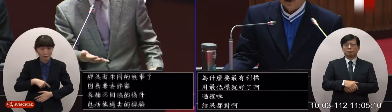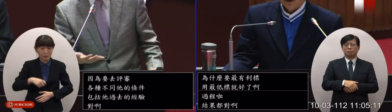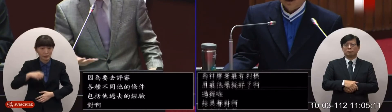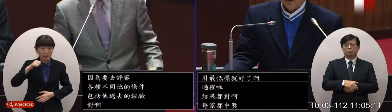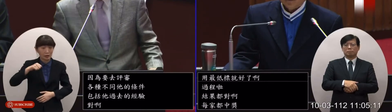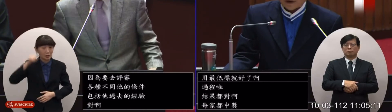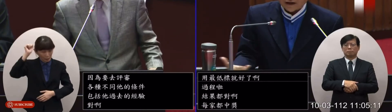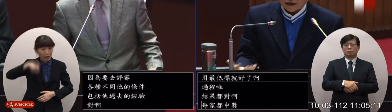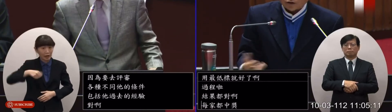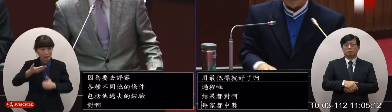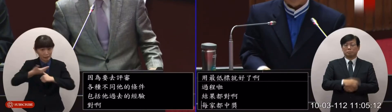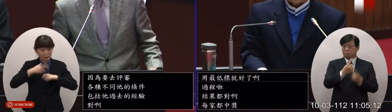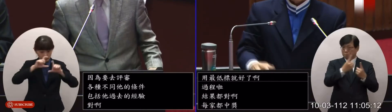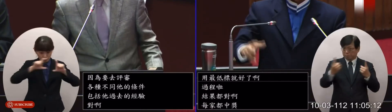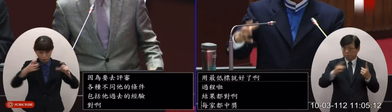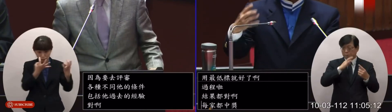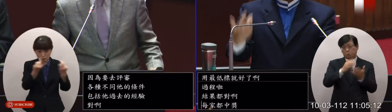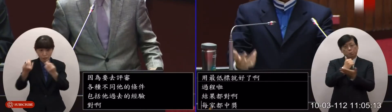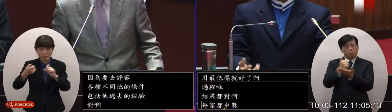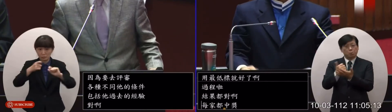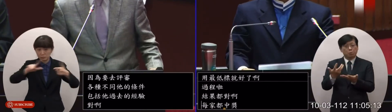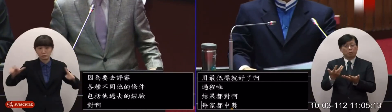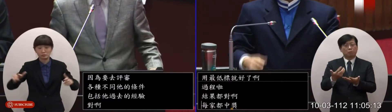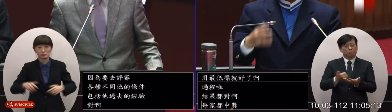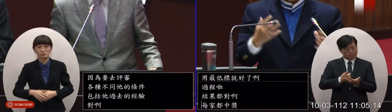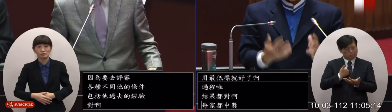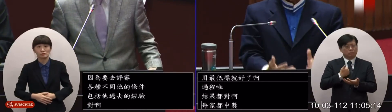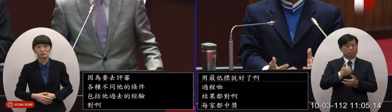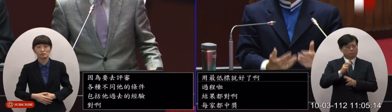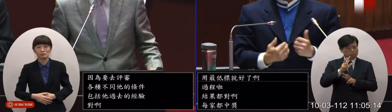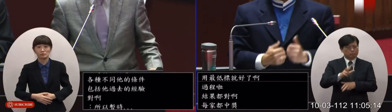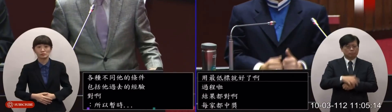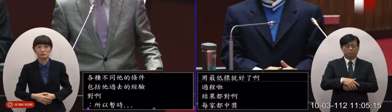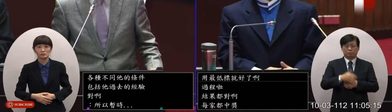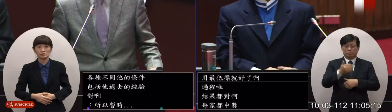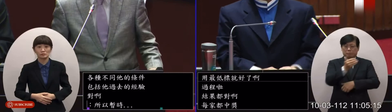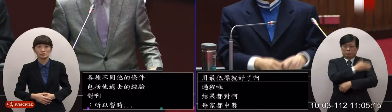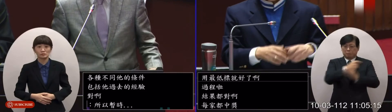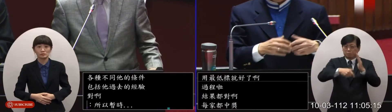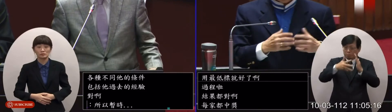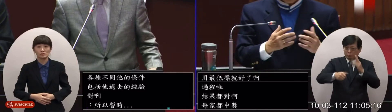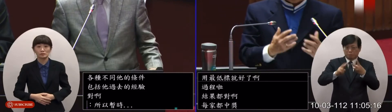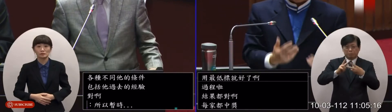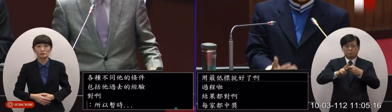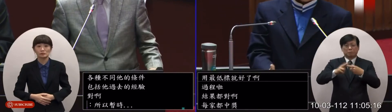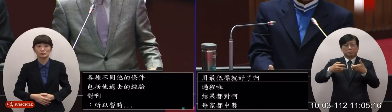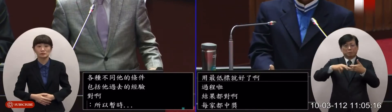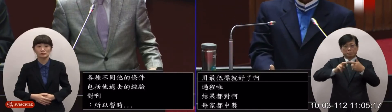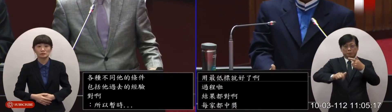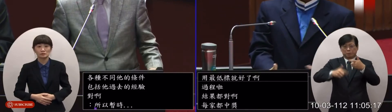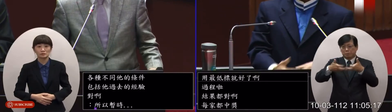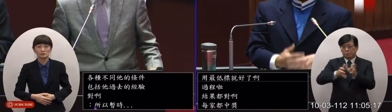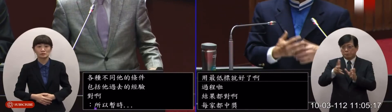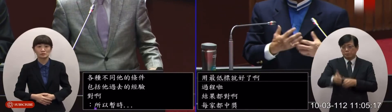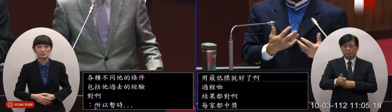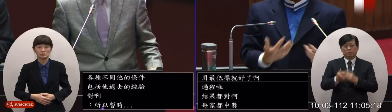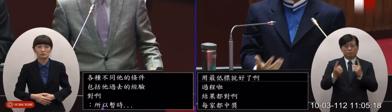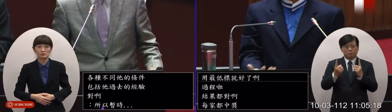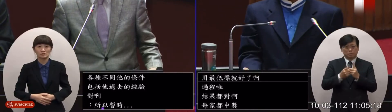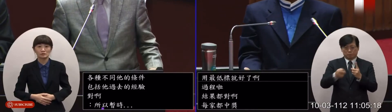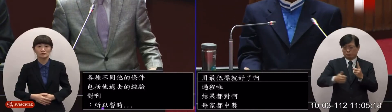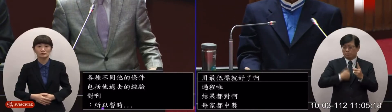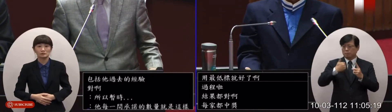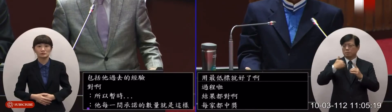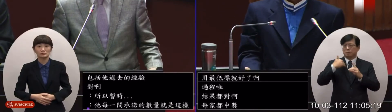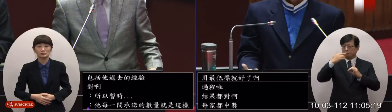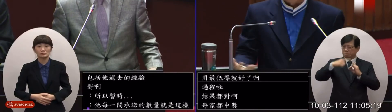量就是這個樣子每一家中獎結果真的陳建仁院長學院人員部長對高端好